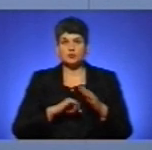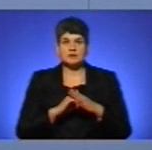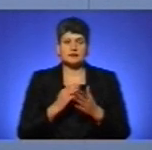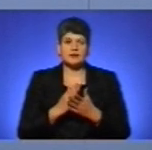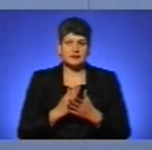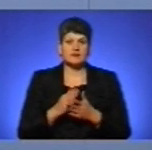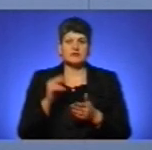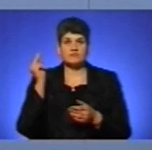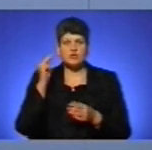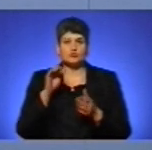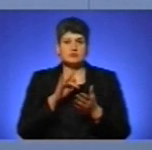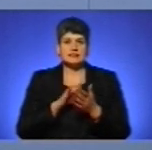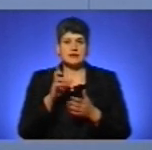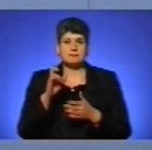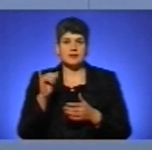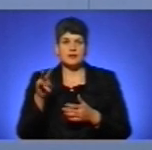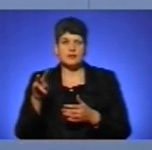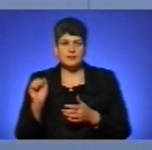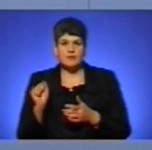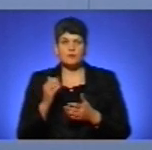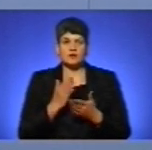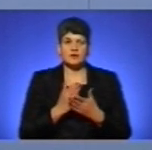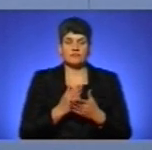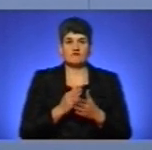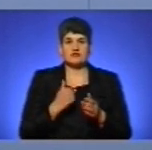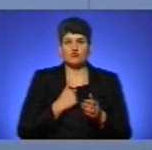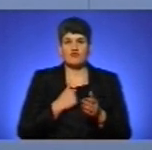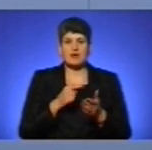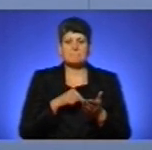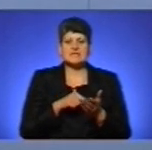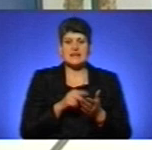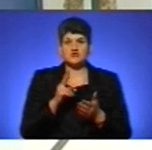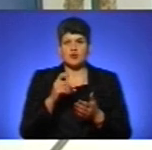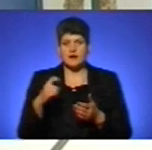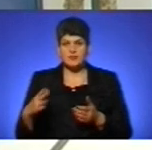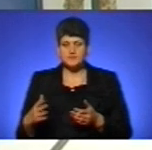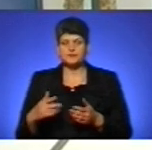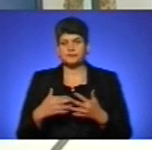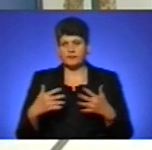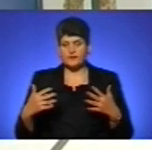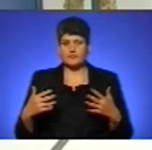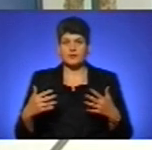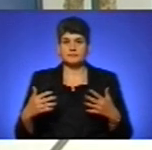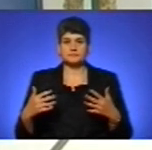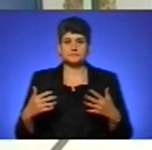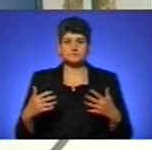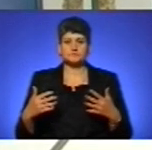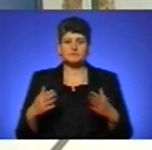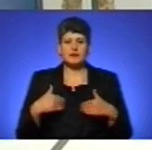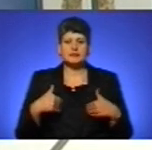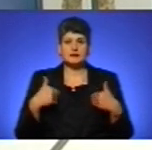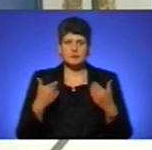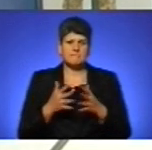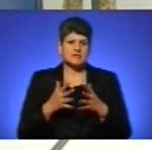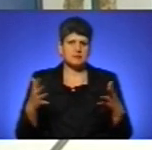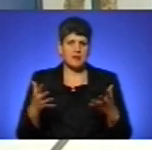центрі «Біла» або та, яка є в військових містечках. Ми надаємо максимальну